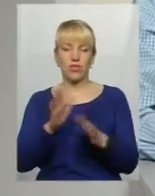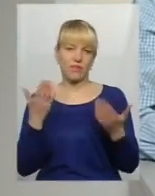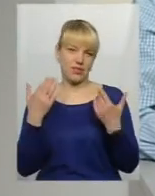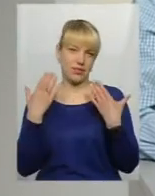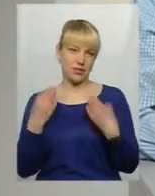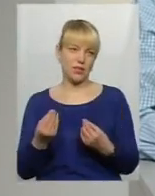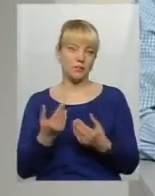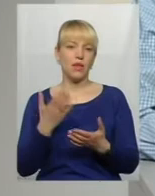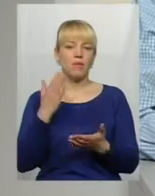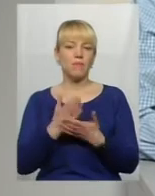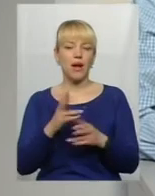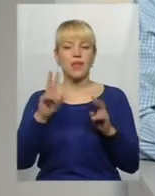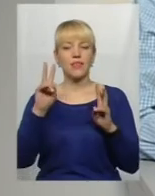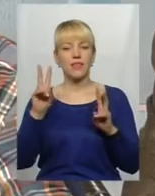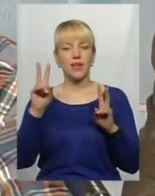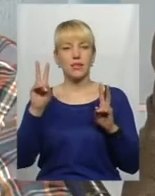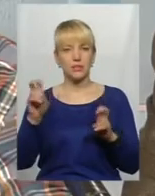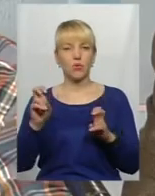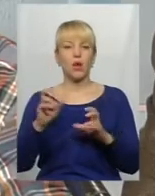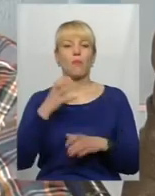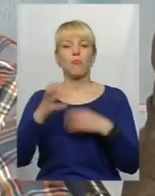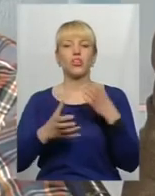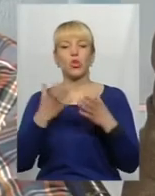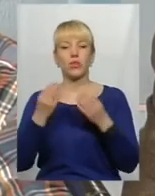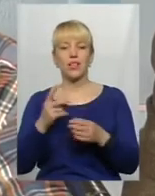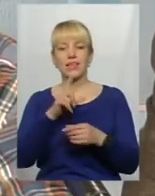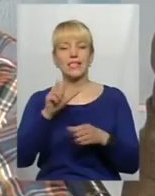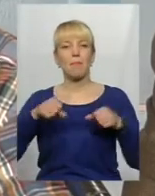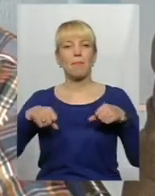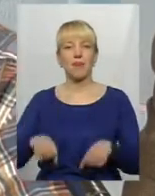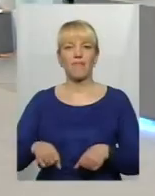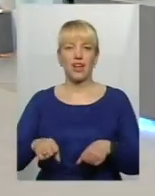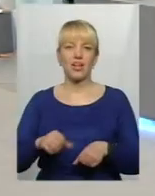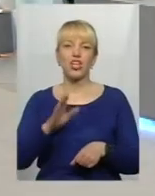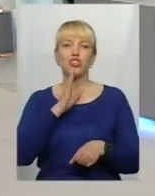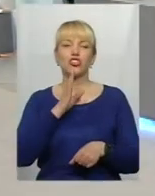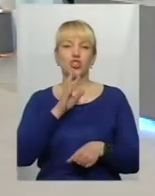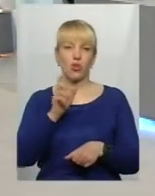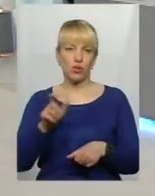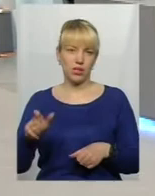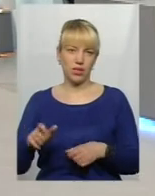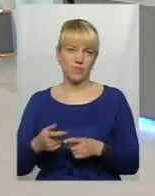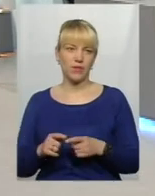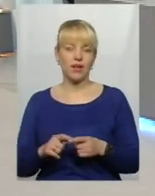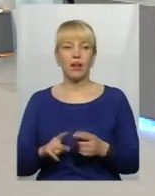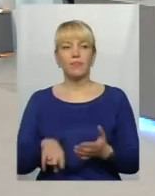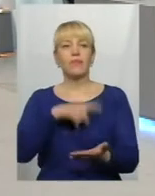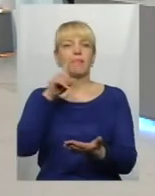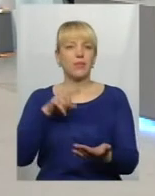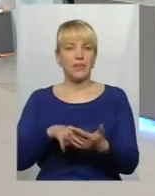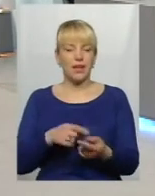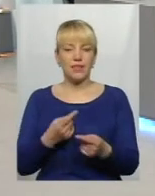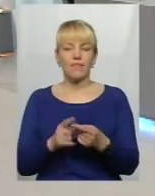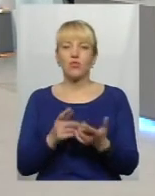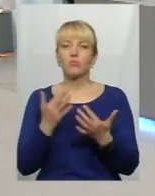має іншу, Міжнародний день боротьби за права жінок, а не Міжнародний день солідарності жінок. Питання в тому, скільки свят